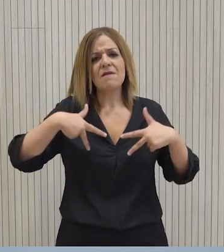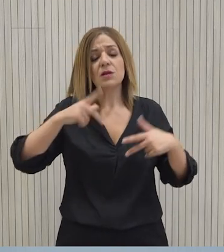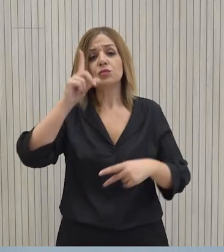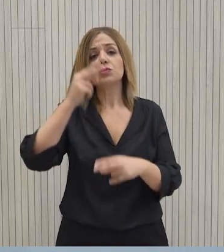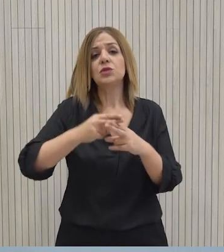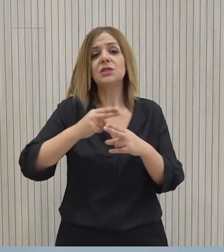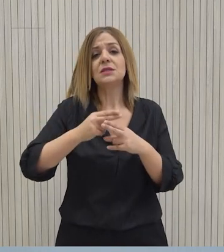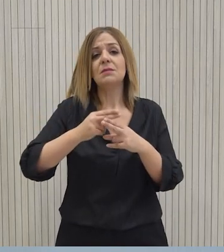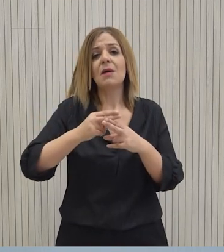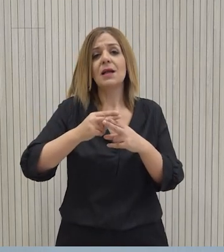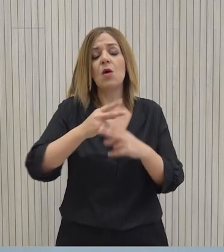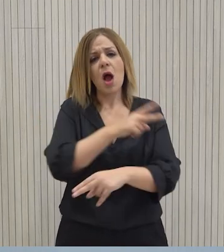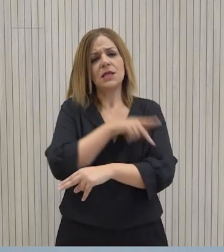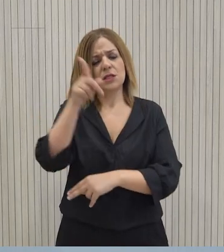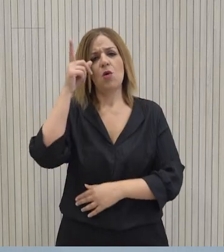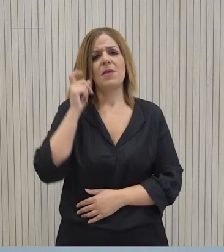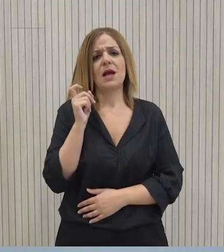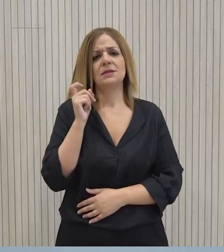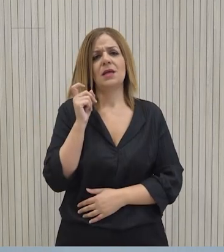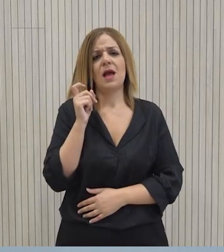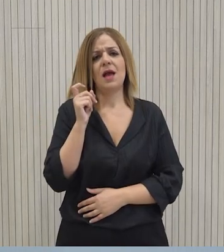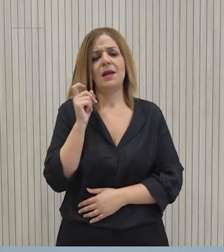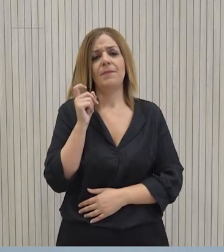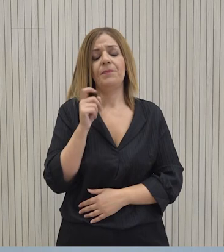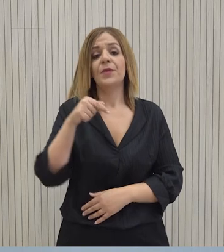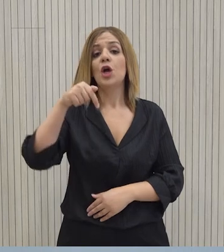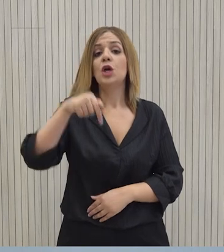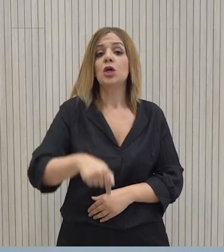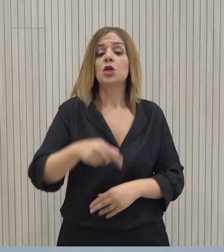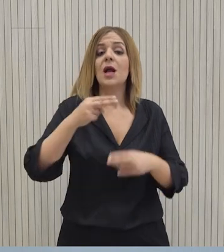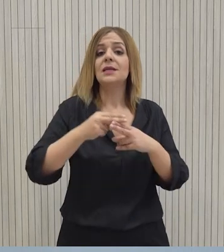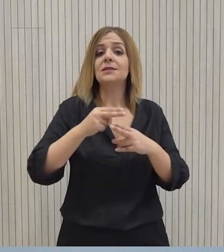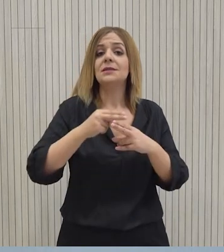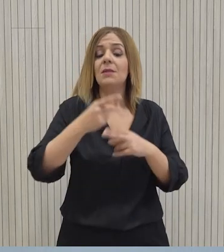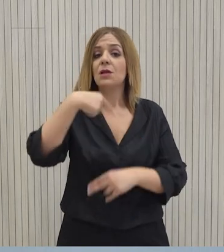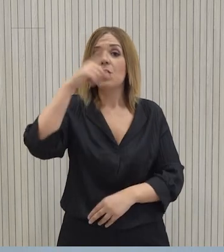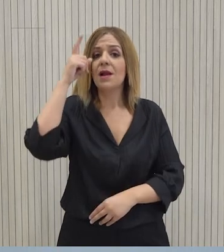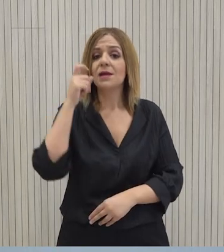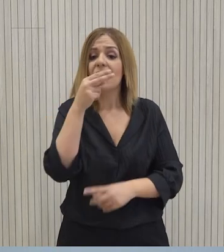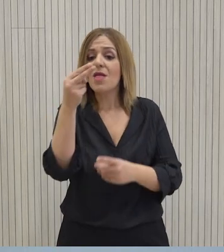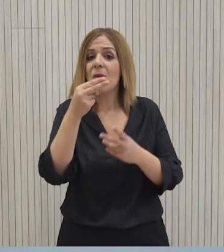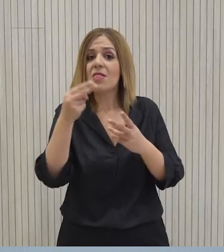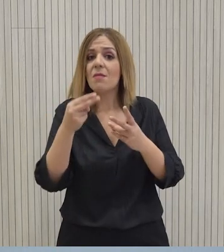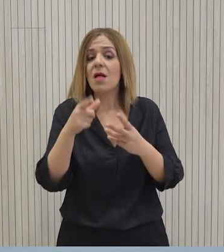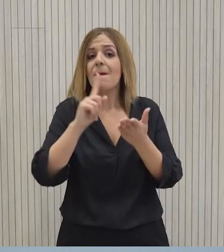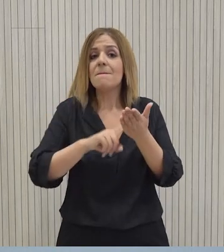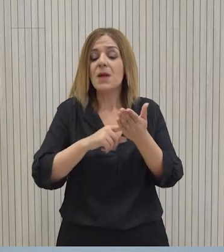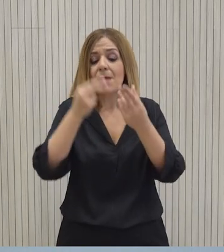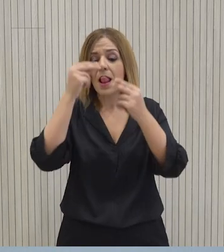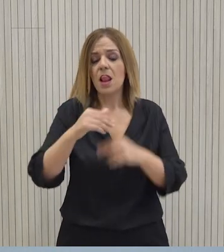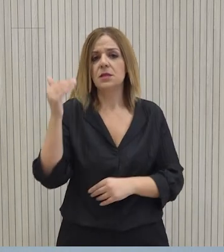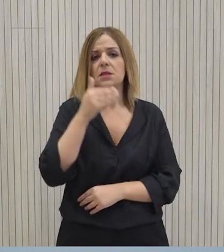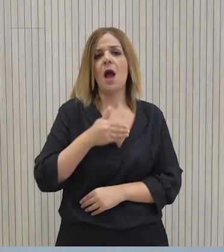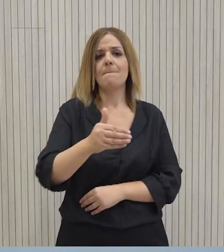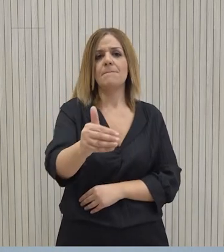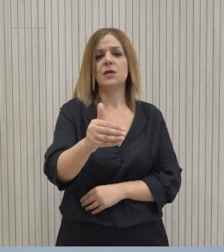κυρίως και υπόψη της αστυνομίας Αυτό το οποίο θα πρέπει να επαναλάβουμε είναι ότι όλα αυτά τα ζητήματα θα πρέπει να επιλυθούν μια και καλή